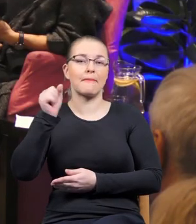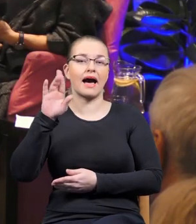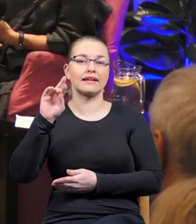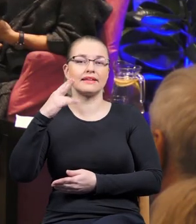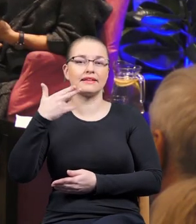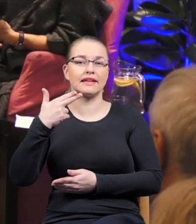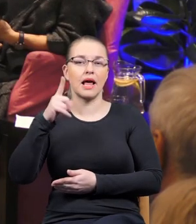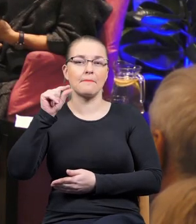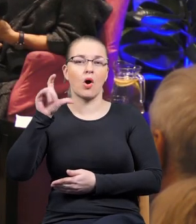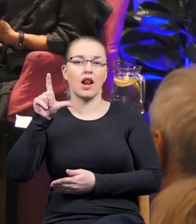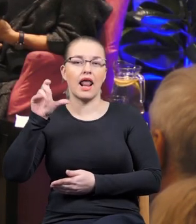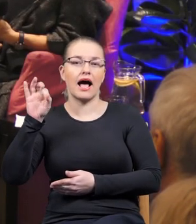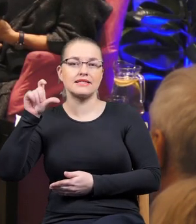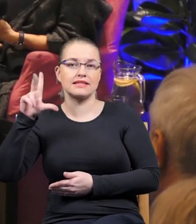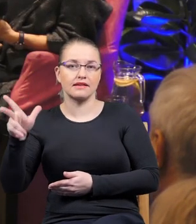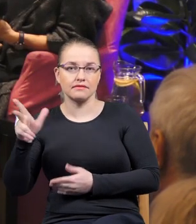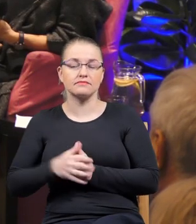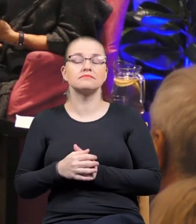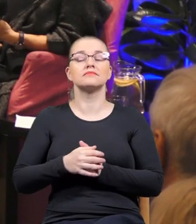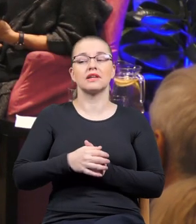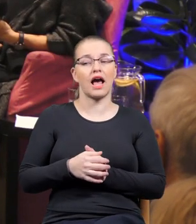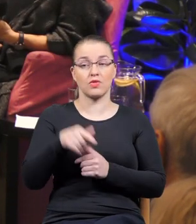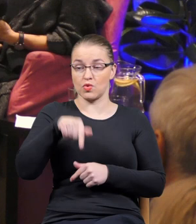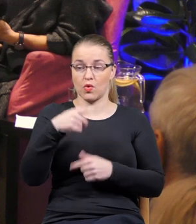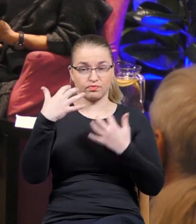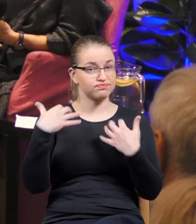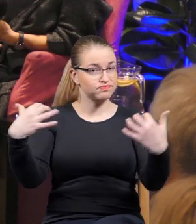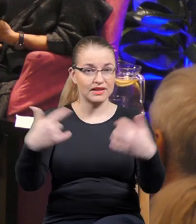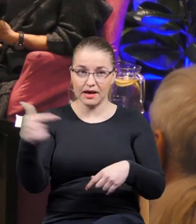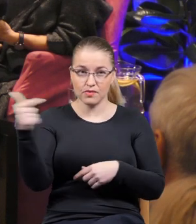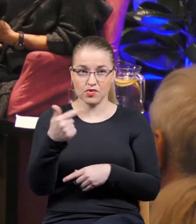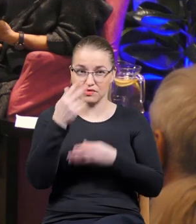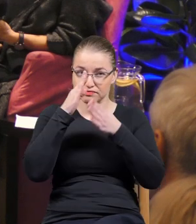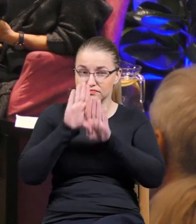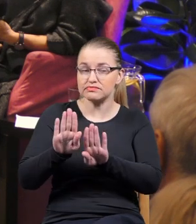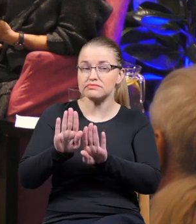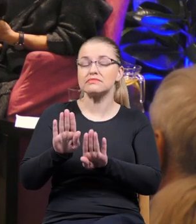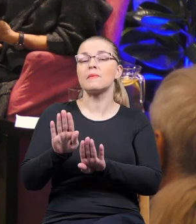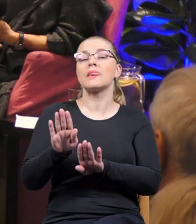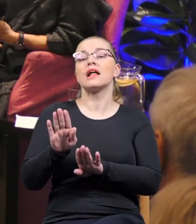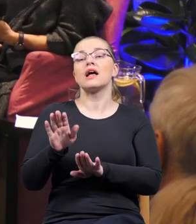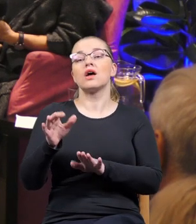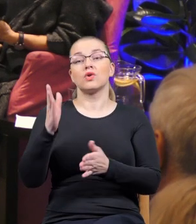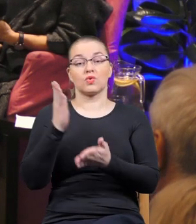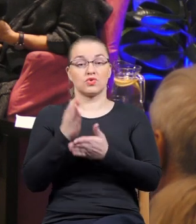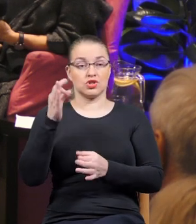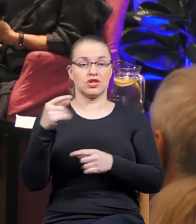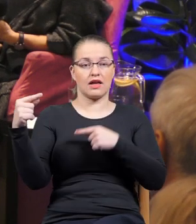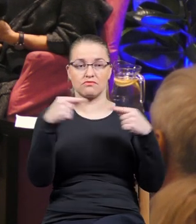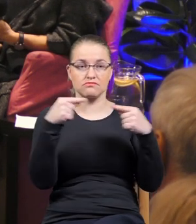Akurat Państwu tutaj siedzącym nie muszę przedstawiać pisarza, o którym dzisiaj debatowali Państwo, ale